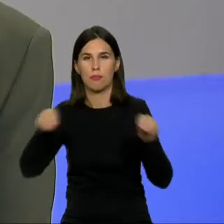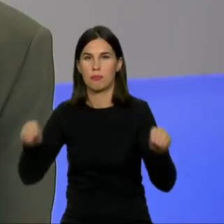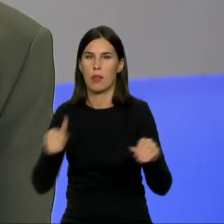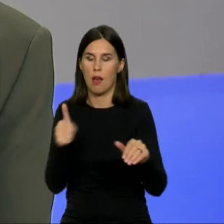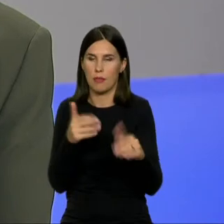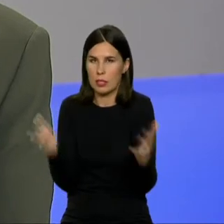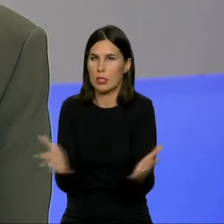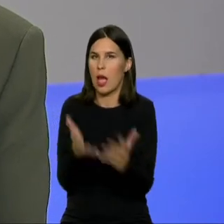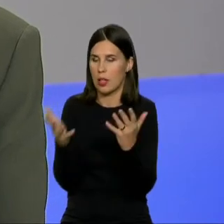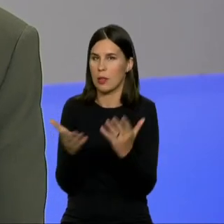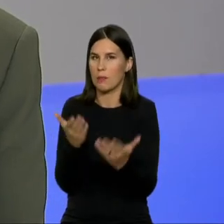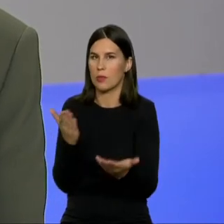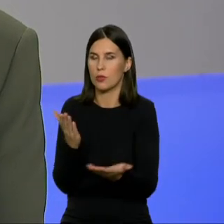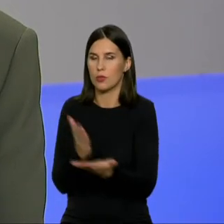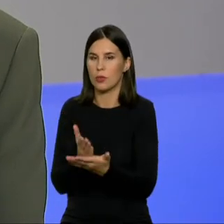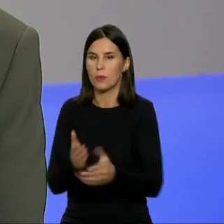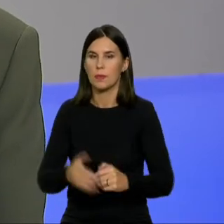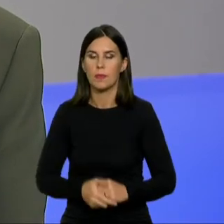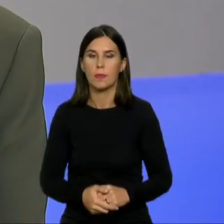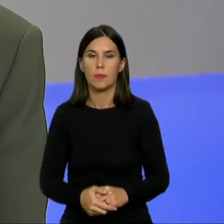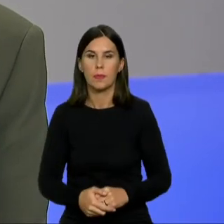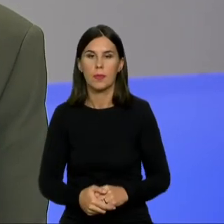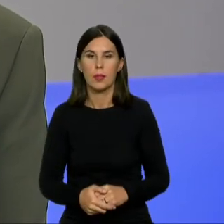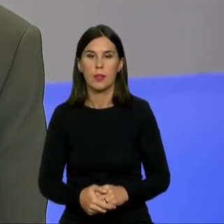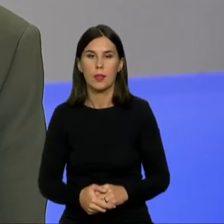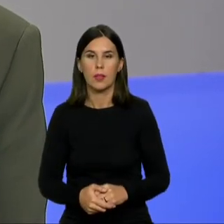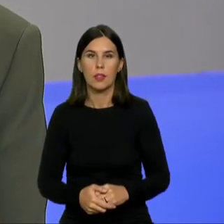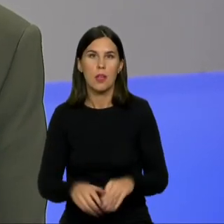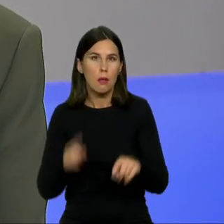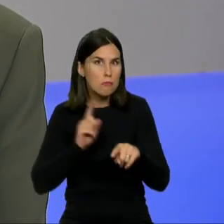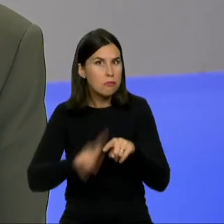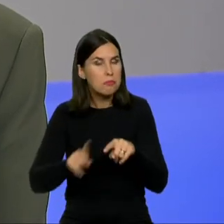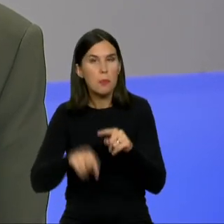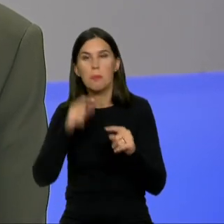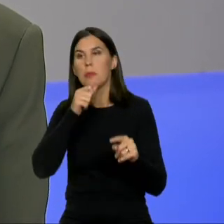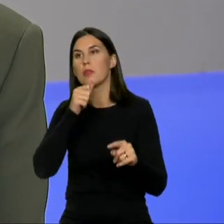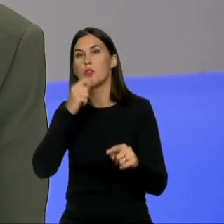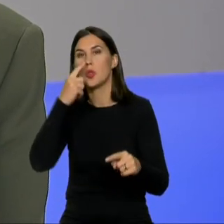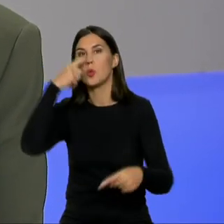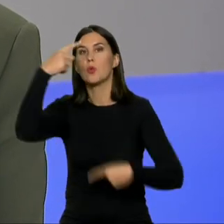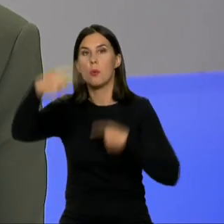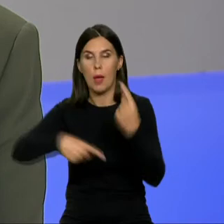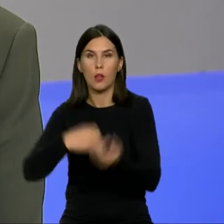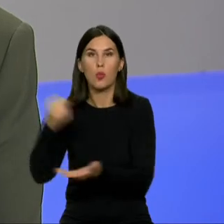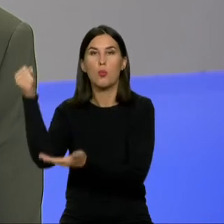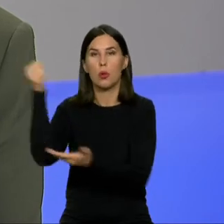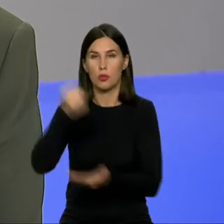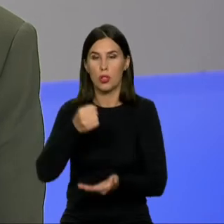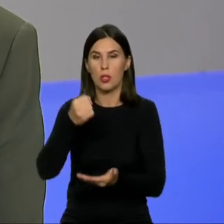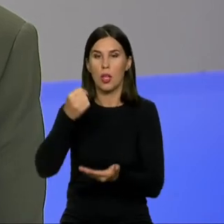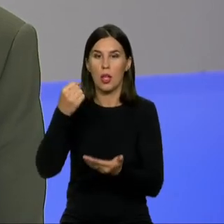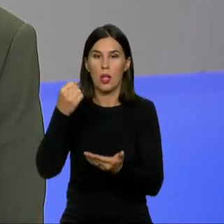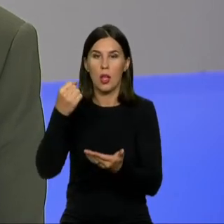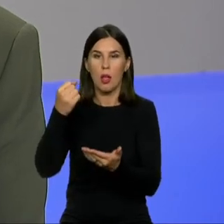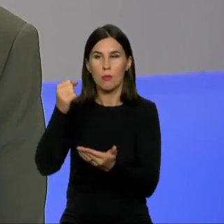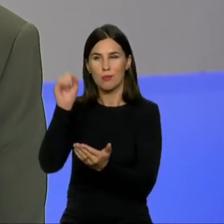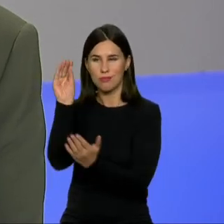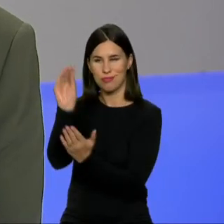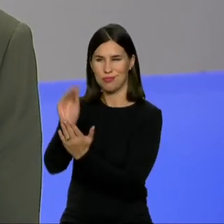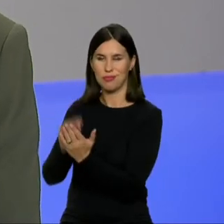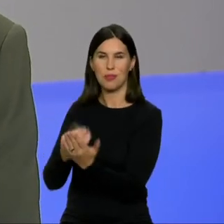diegimas gali atsitikti taip greitai, kad jau kitų metų biudžete atsispindėtų įmonių ir